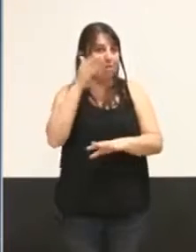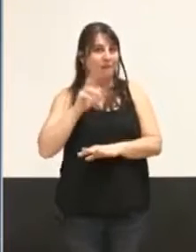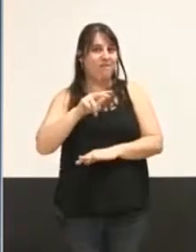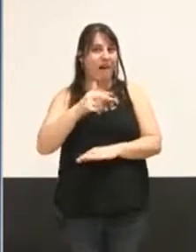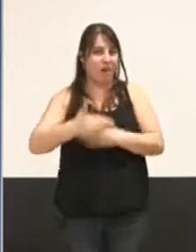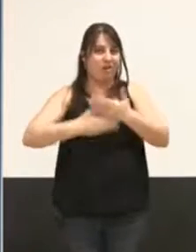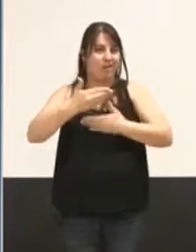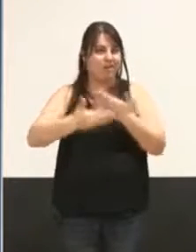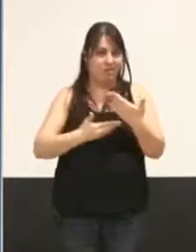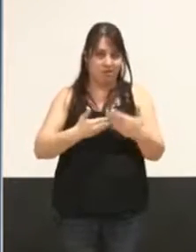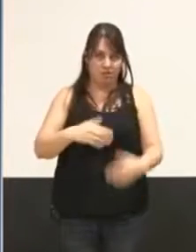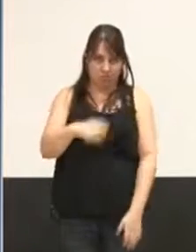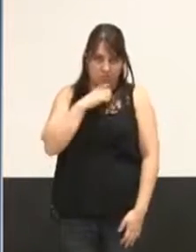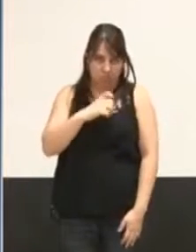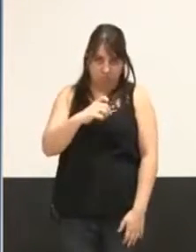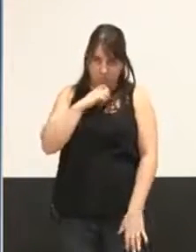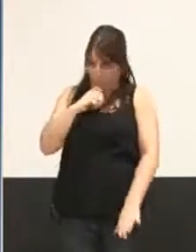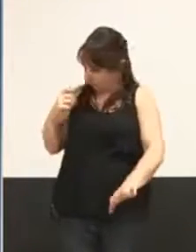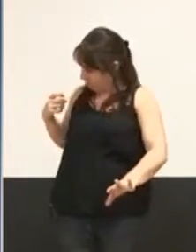toujours pas là.